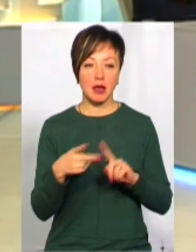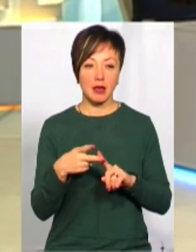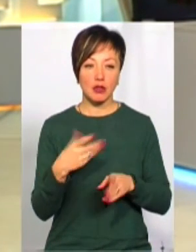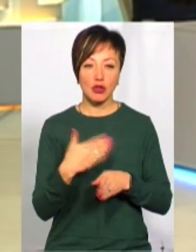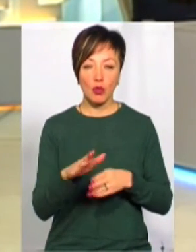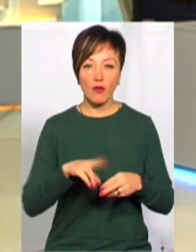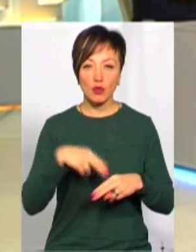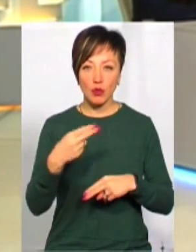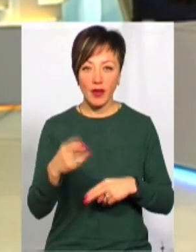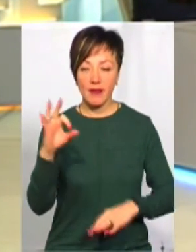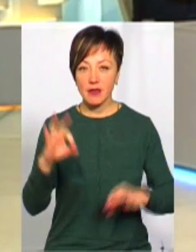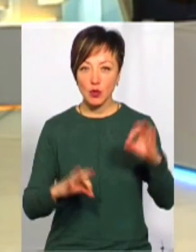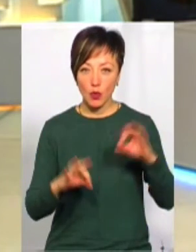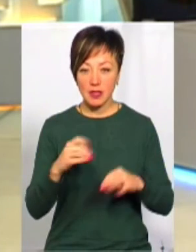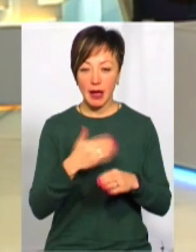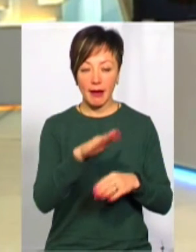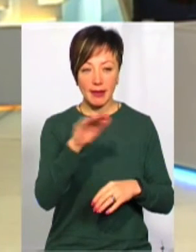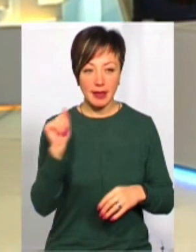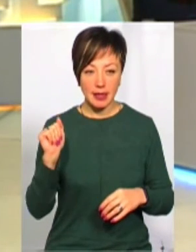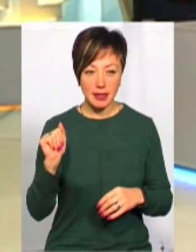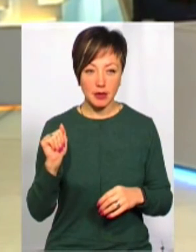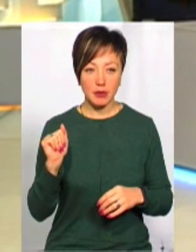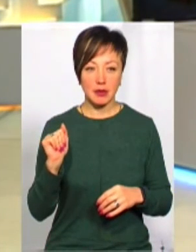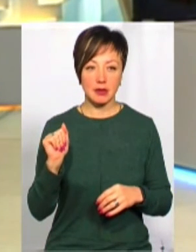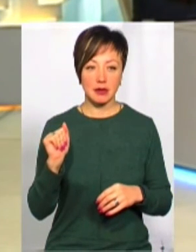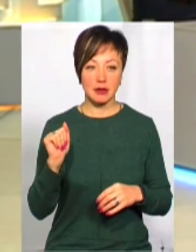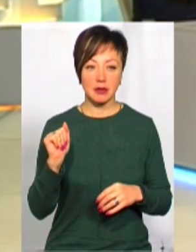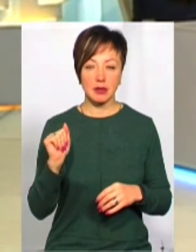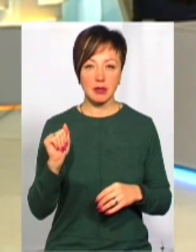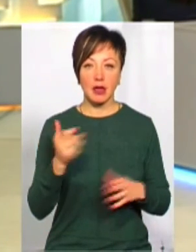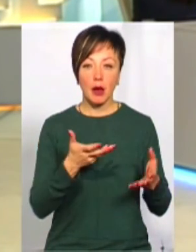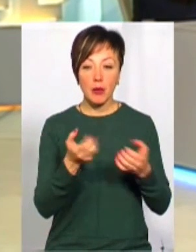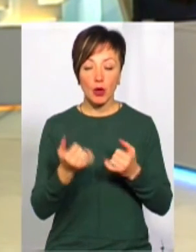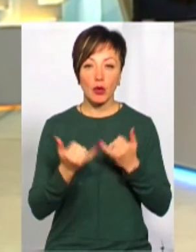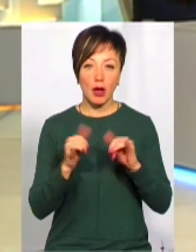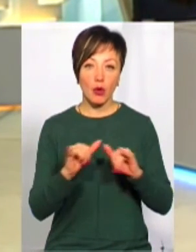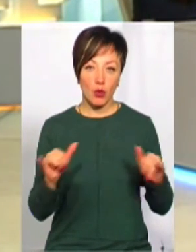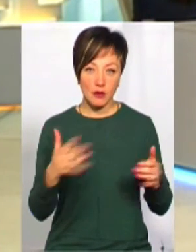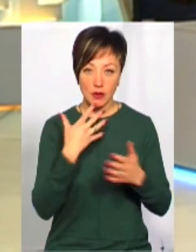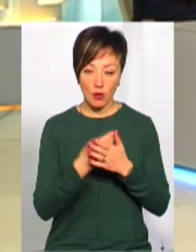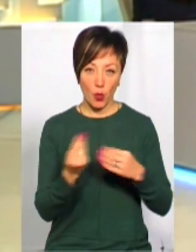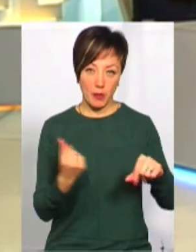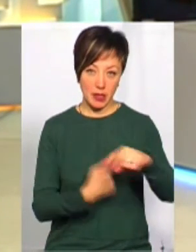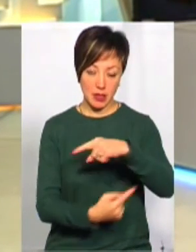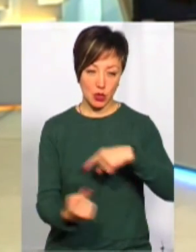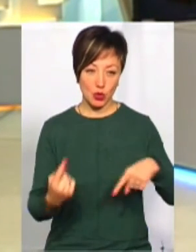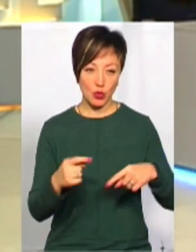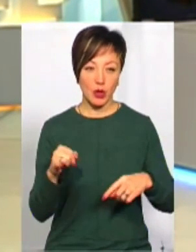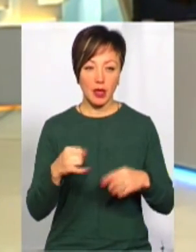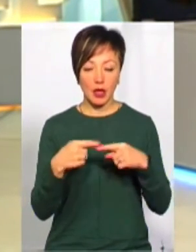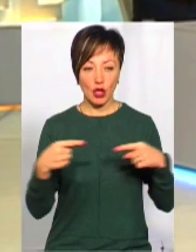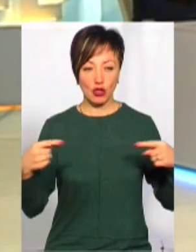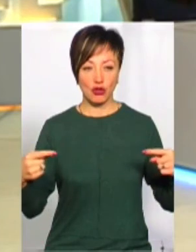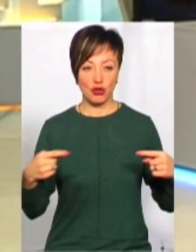часткове відшкодування відсотків за кредитами, які підприємства беруть для розвитку свого бізнесу. І